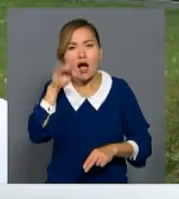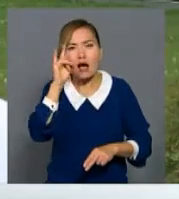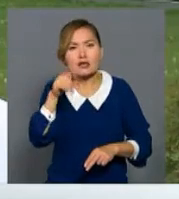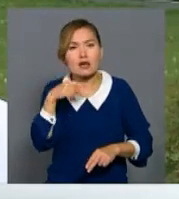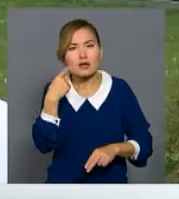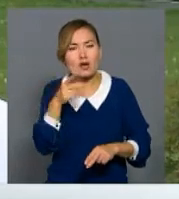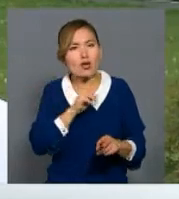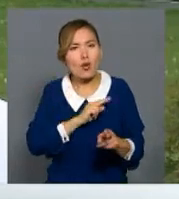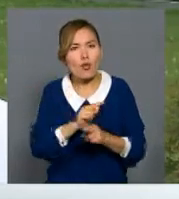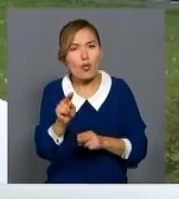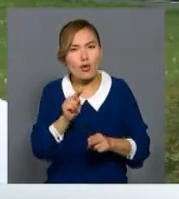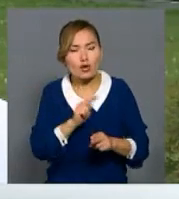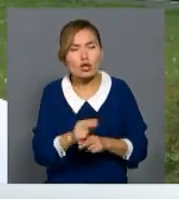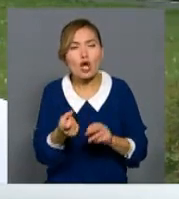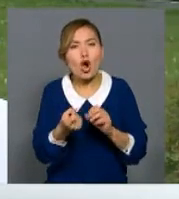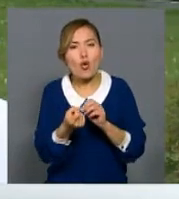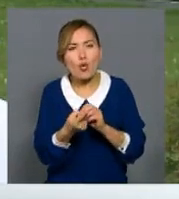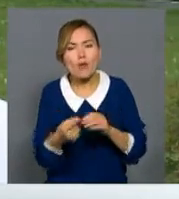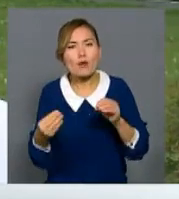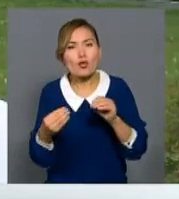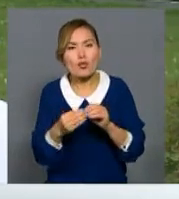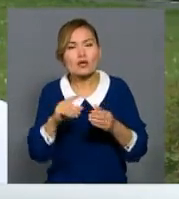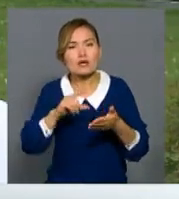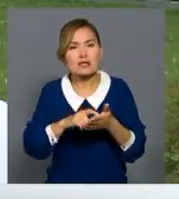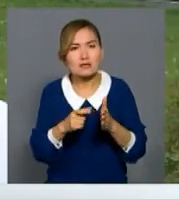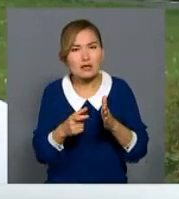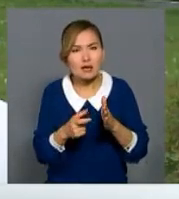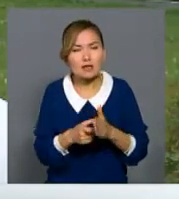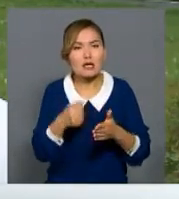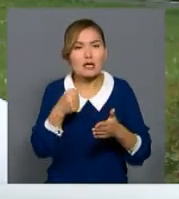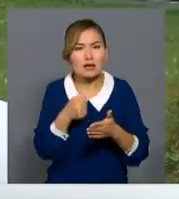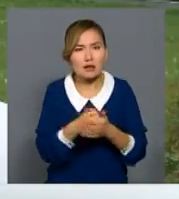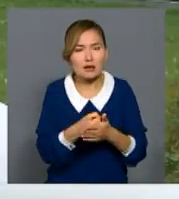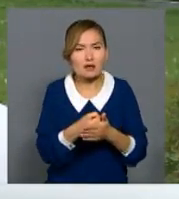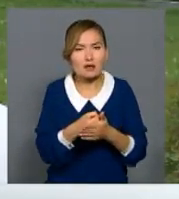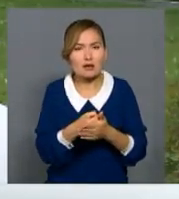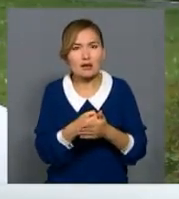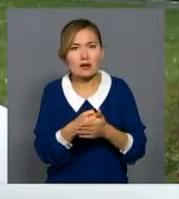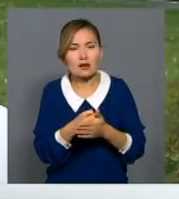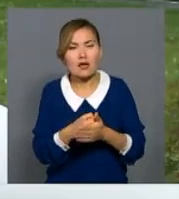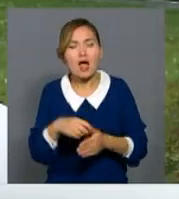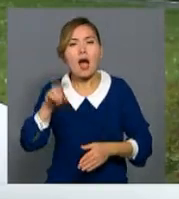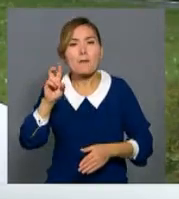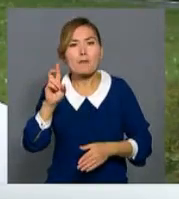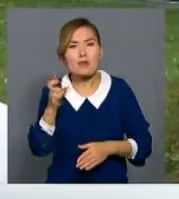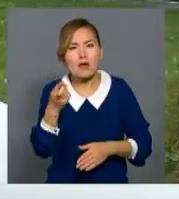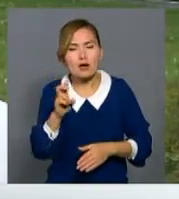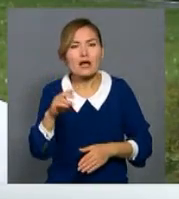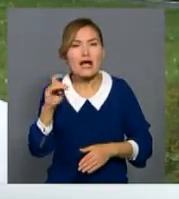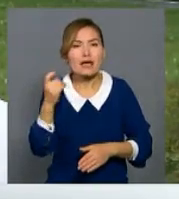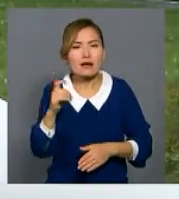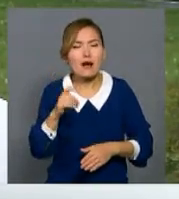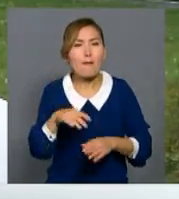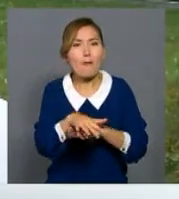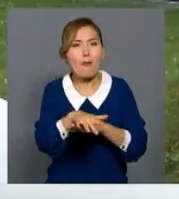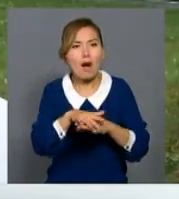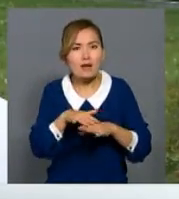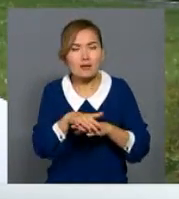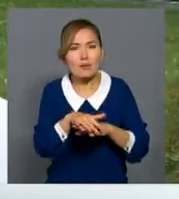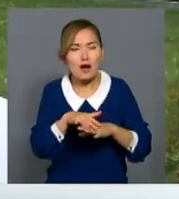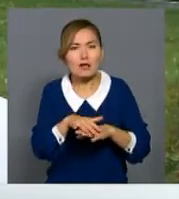алдын ала 11-ші, 10-ші сұнқа дейін жеткен кедейін биология пәннін, химия, математика